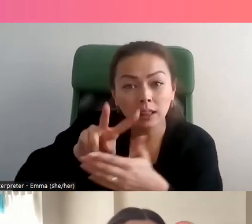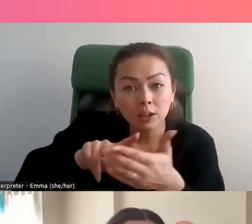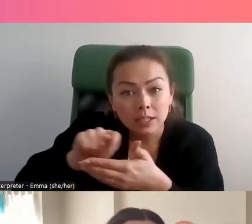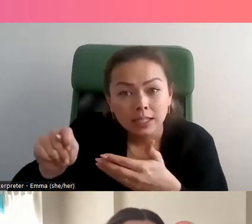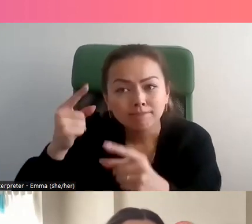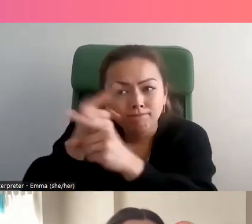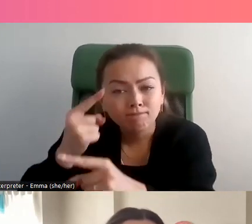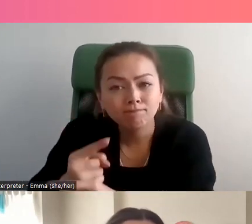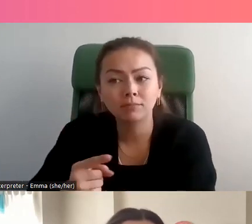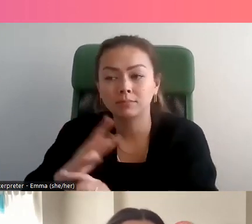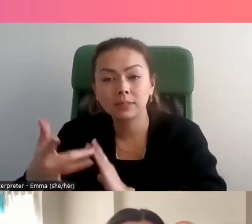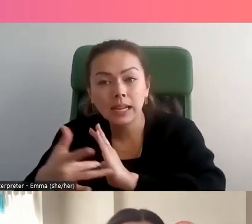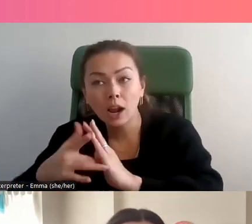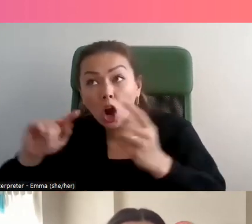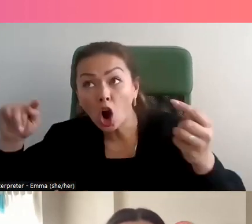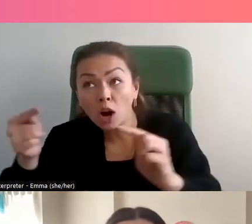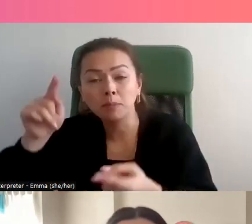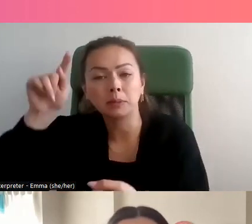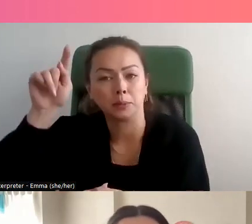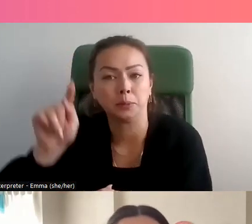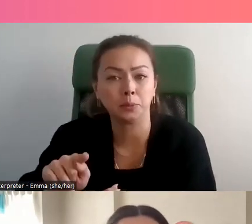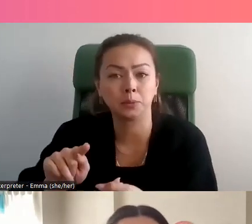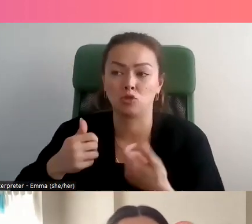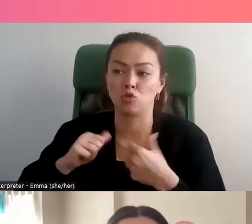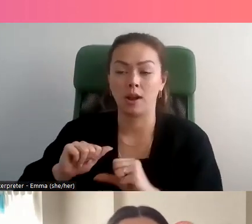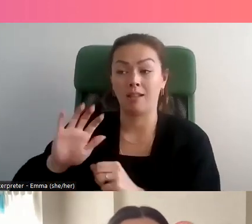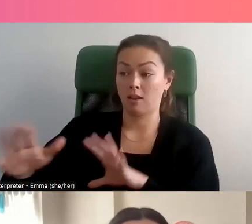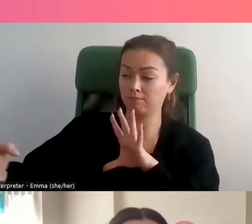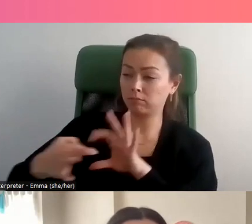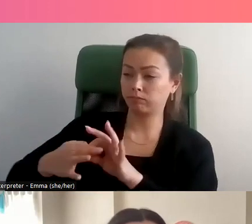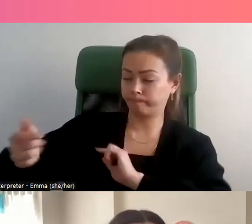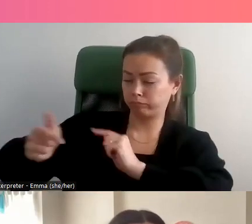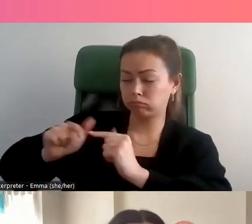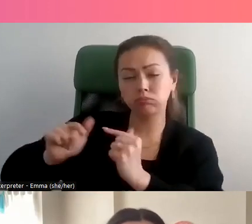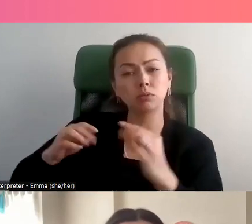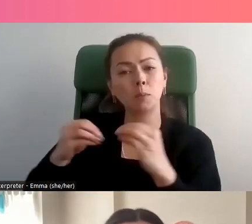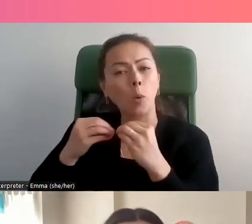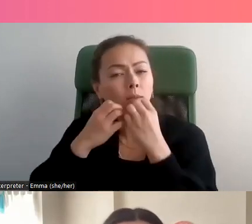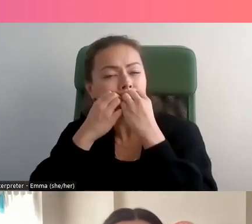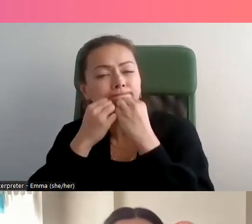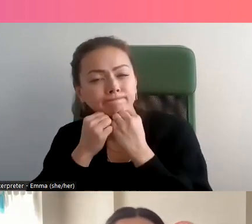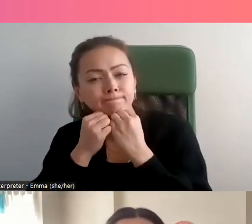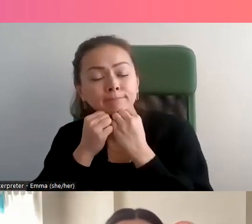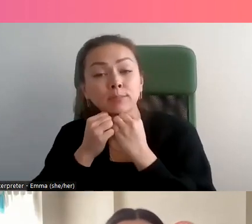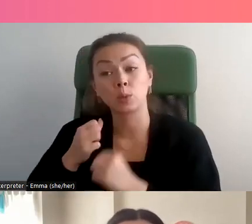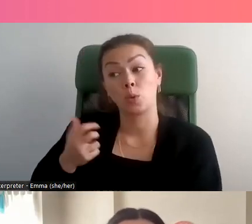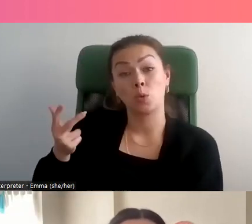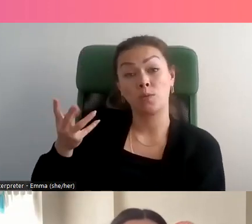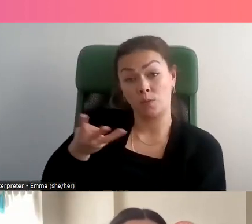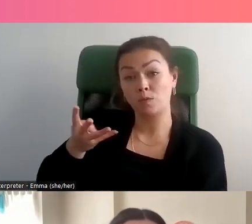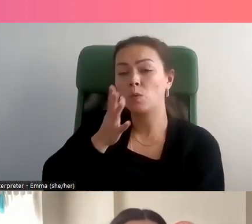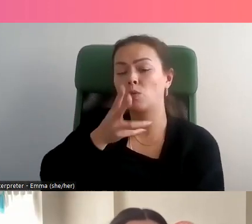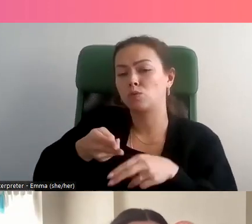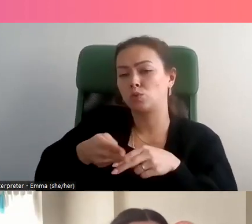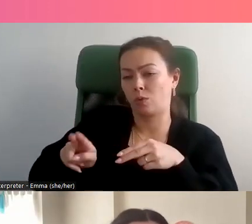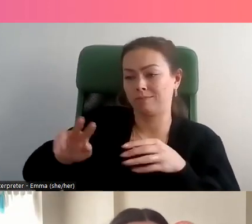'aborder les préjudices causés par la technologie et de favoriser les interactions positives chez les jeunes. Alors nous allons nous présenter